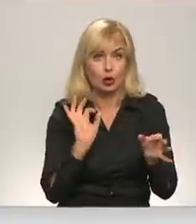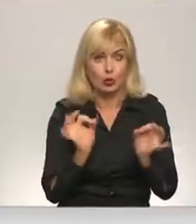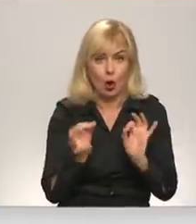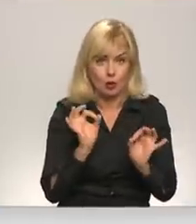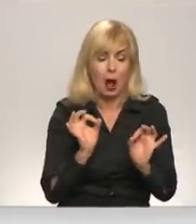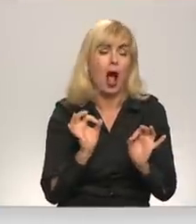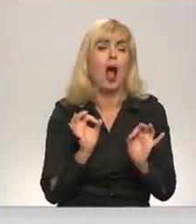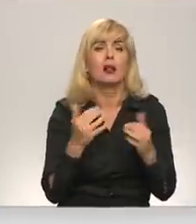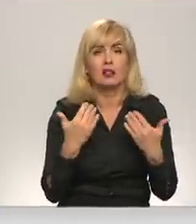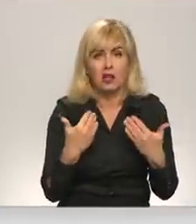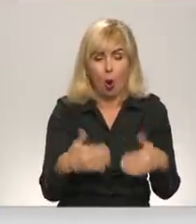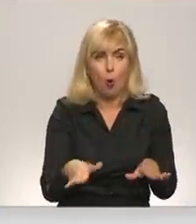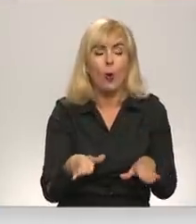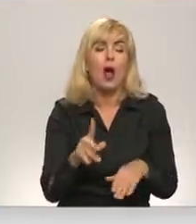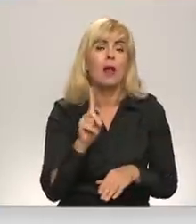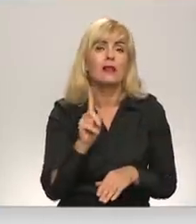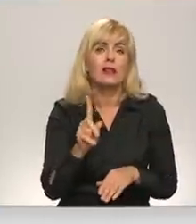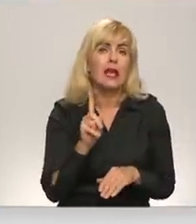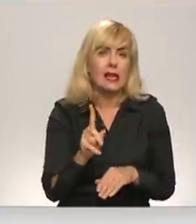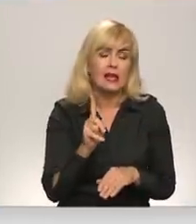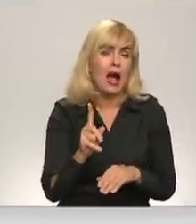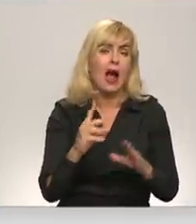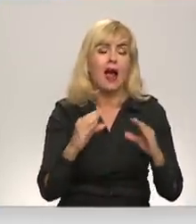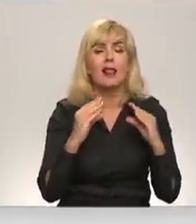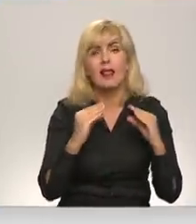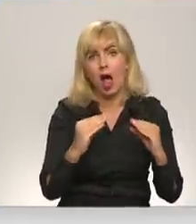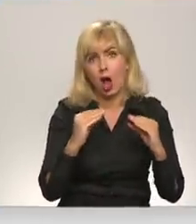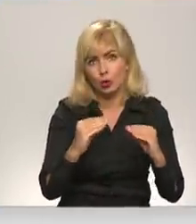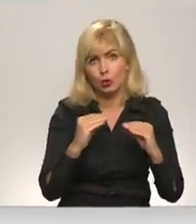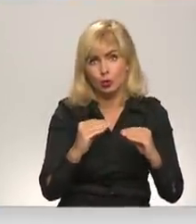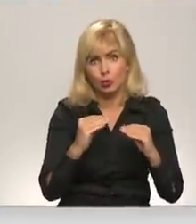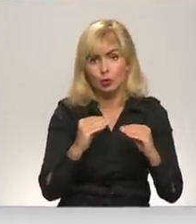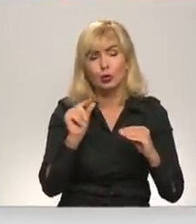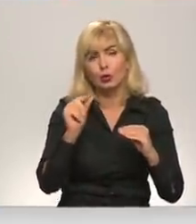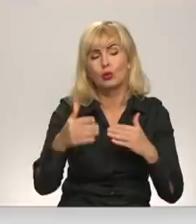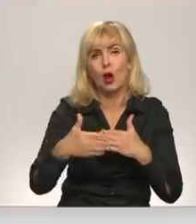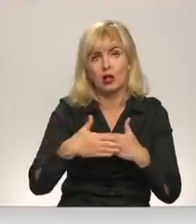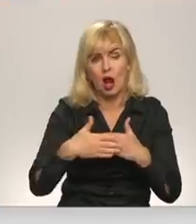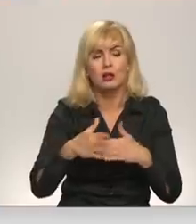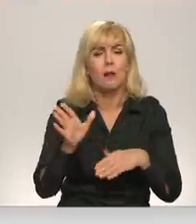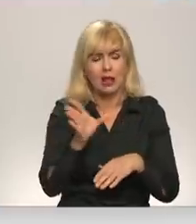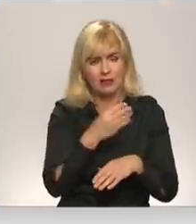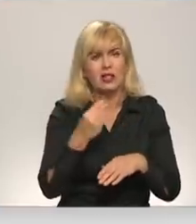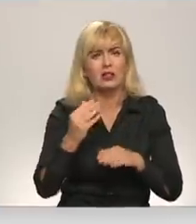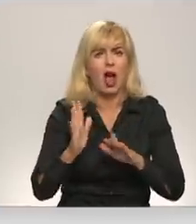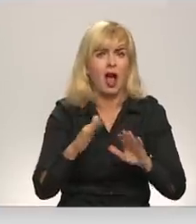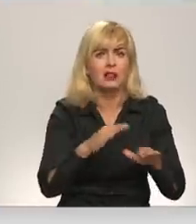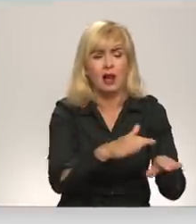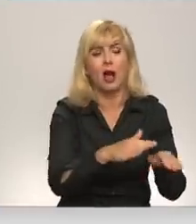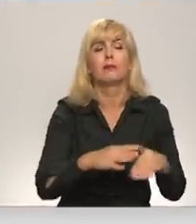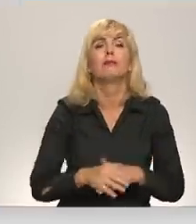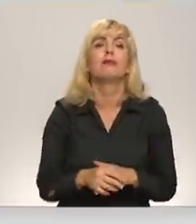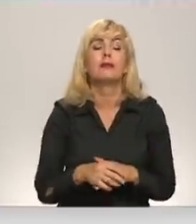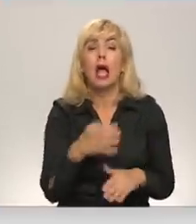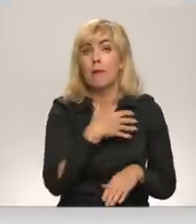Šobrīd ir normalizējies, jā, tikai ledus ir iznest krastā, bet ūdens viss aiziet kārtīgi. Labi, es sarnēšu.